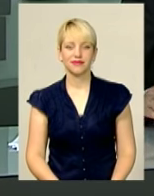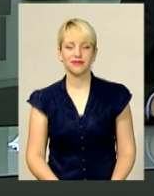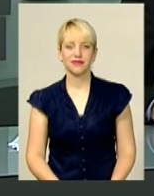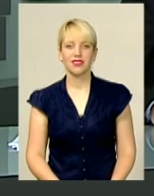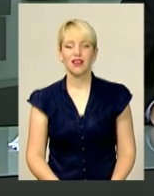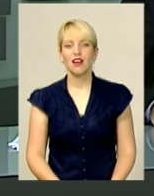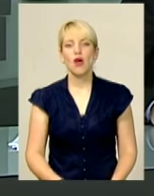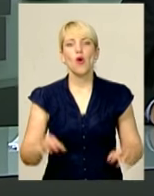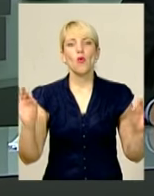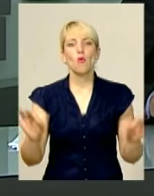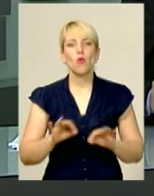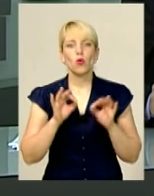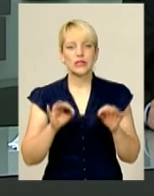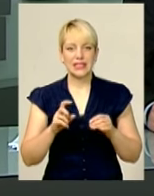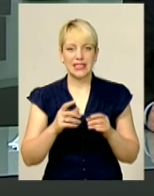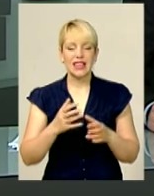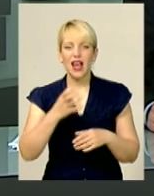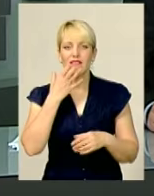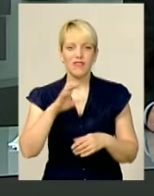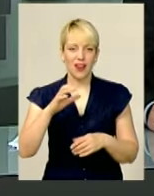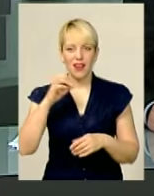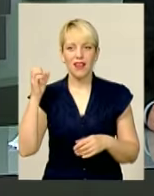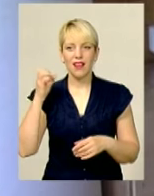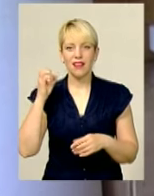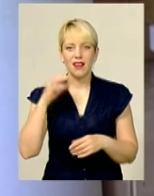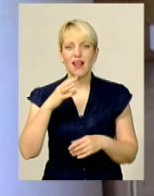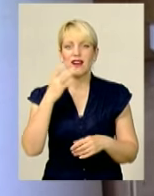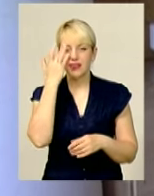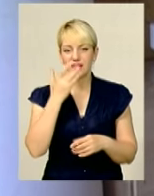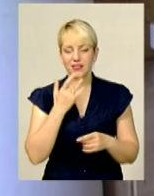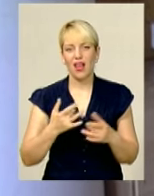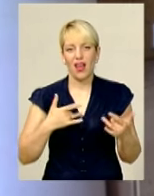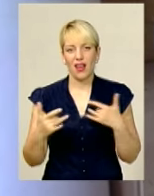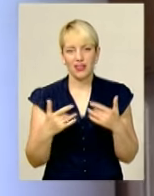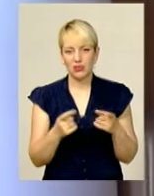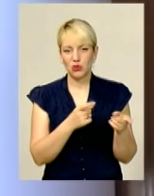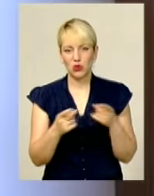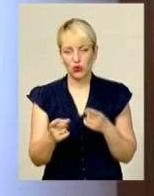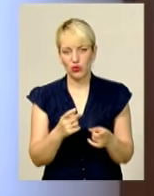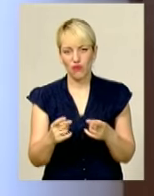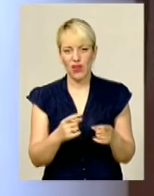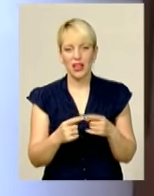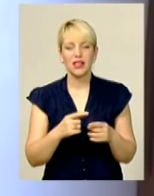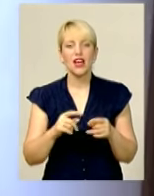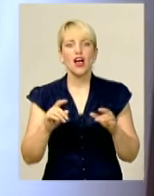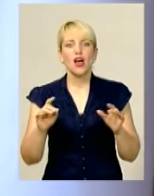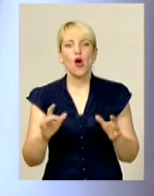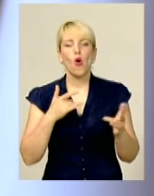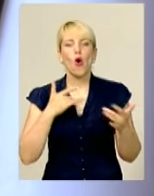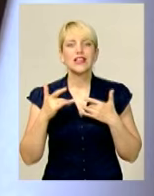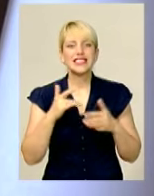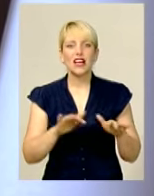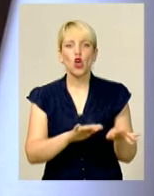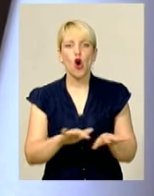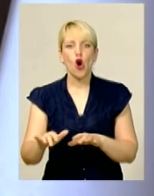Романтична музика у розпалі літа. Артисти обласної філармонії підготували для краян концерт органної музики. Кажуть,